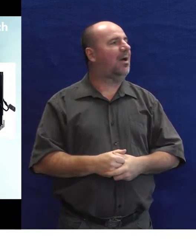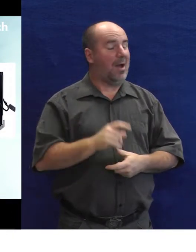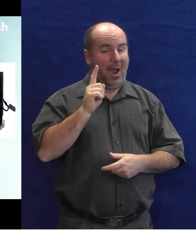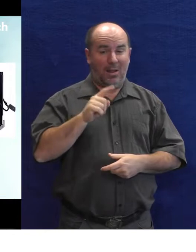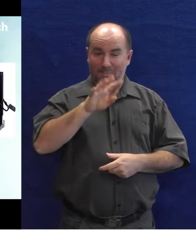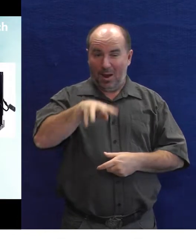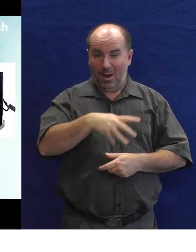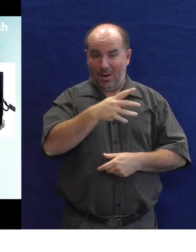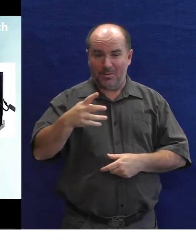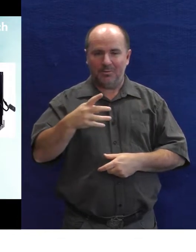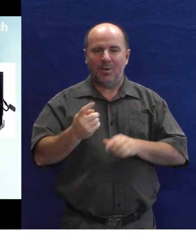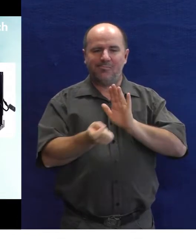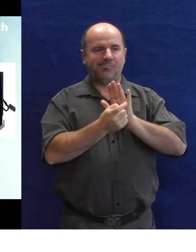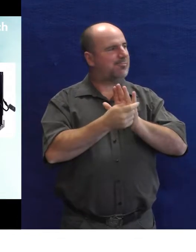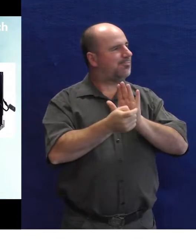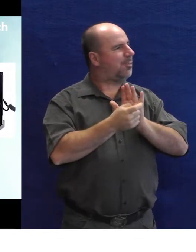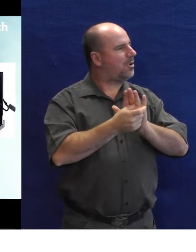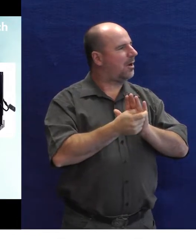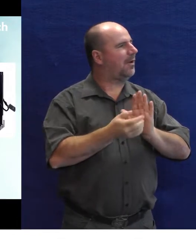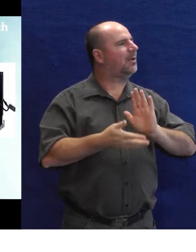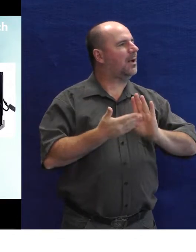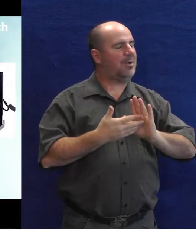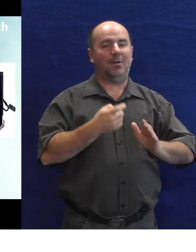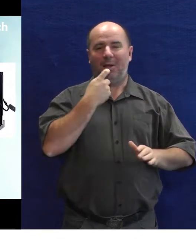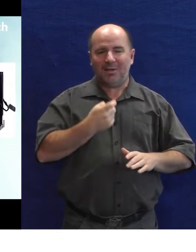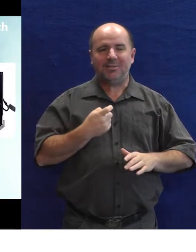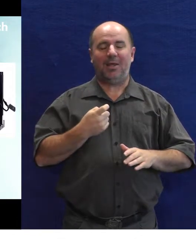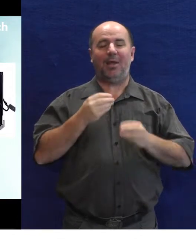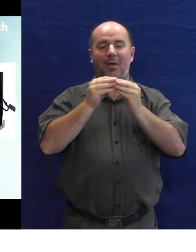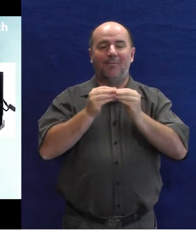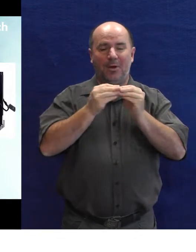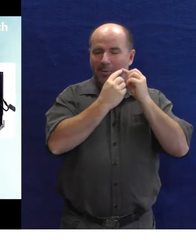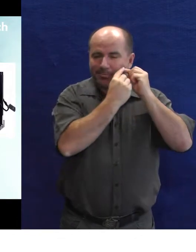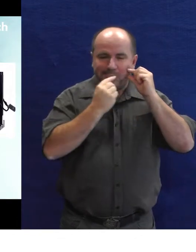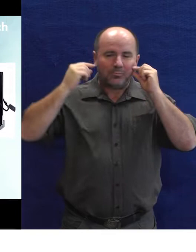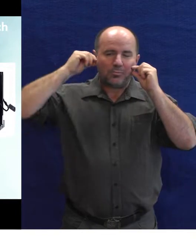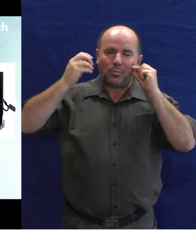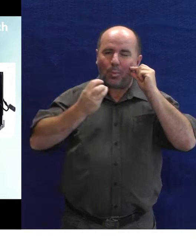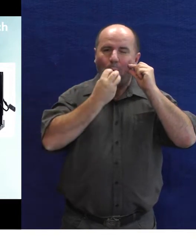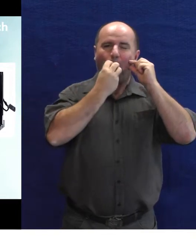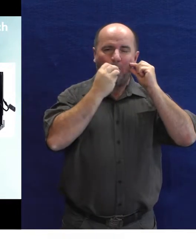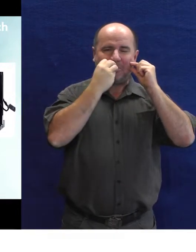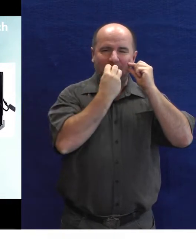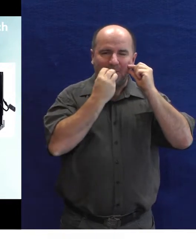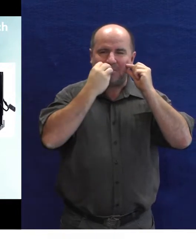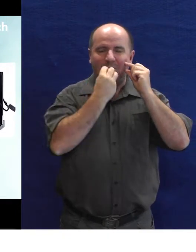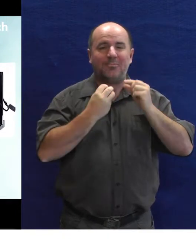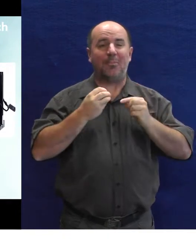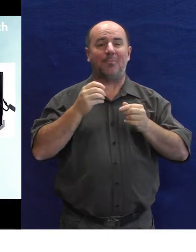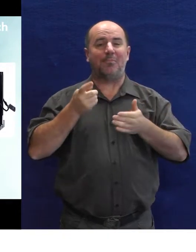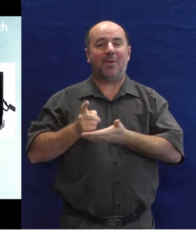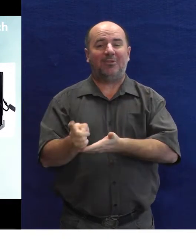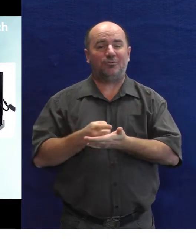zaštítit. Ale v zahraničí je to běžné, že dáte požadavek, chci právě vyrobit tu ústní myš a oni vám ji vyrobí a